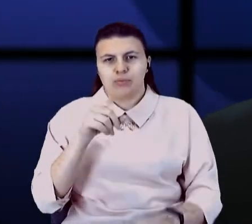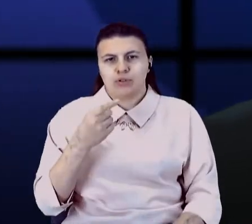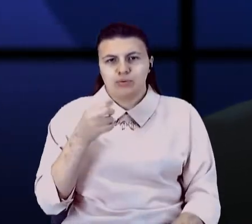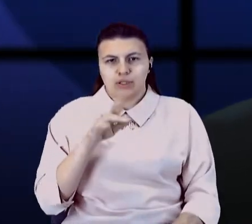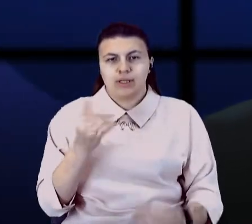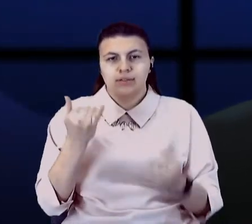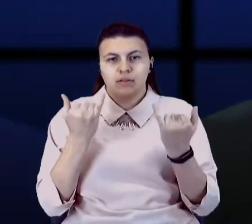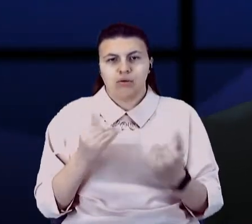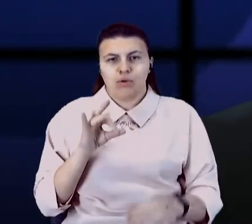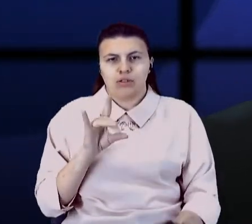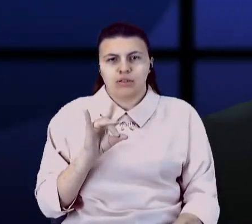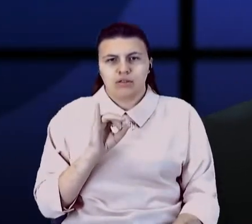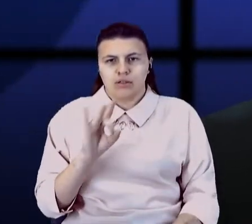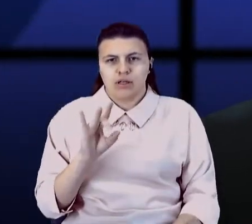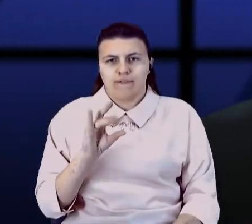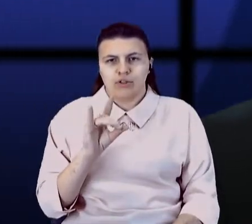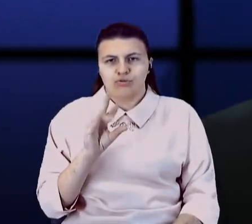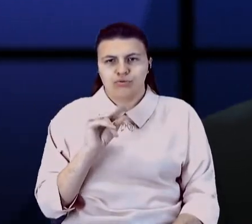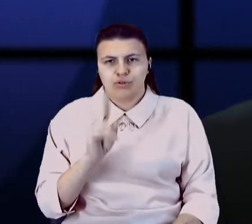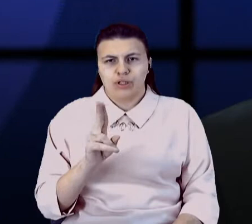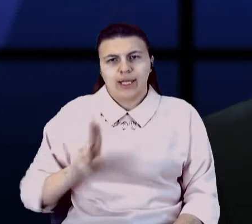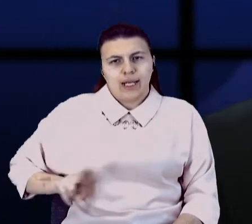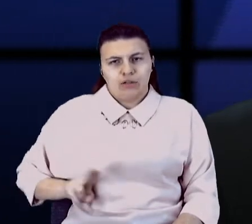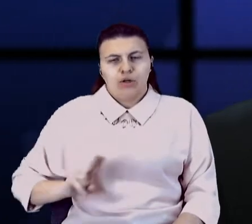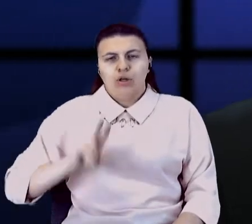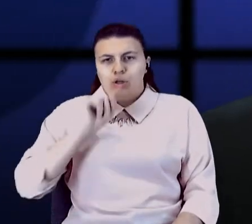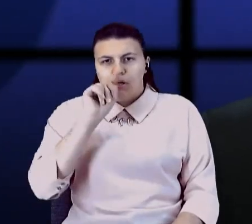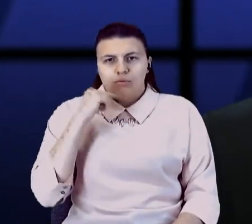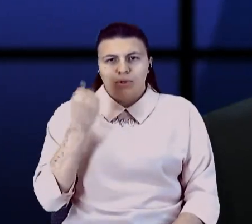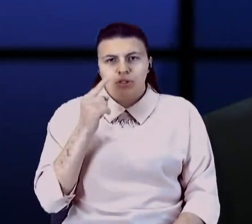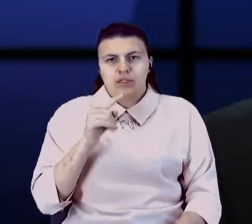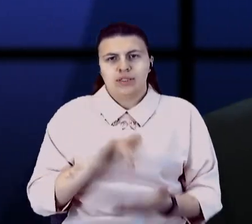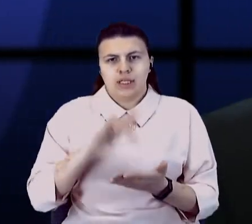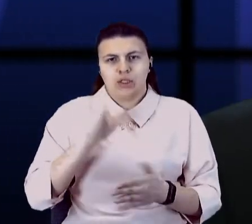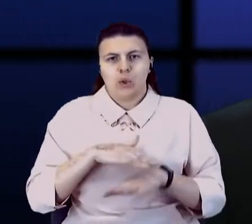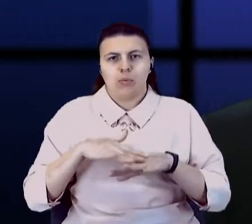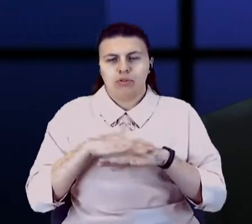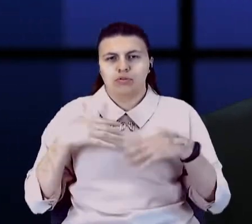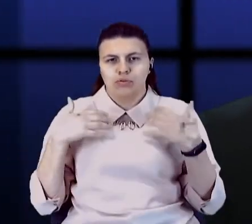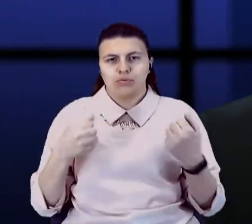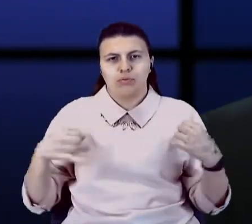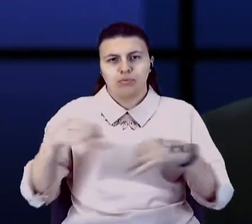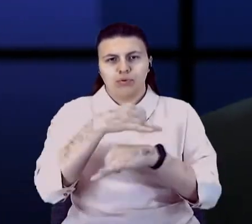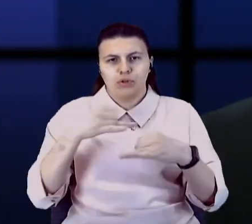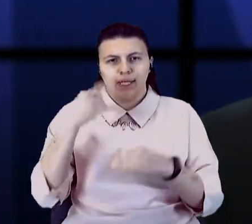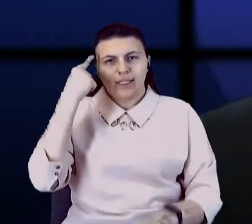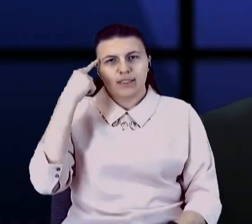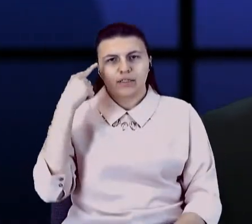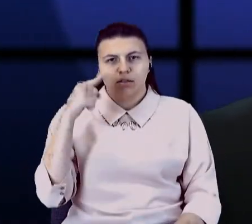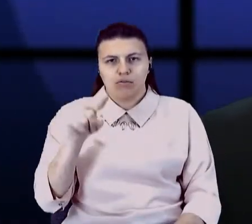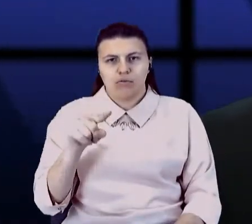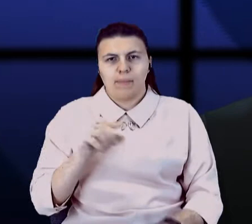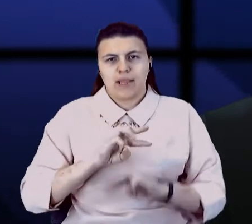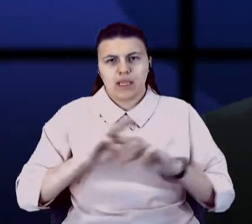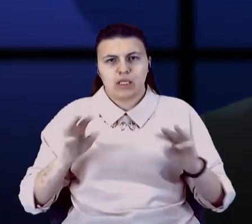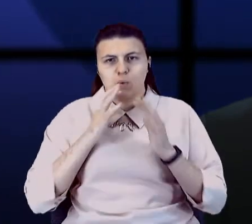Олександром Іванчуком, директором Луганського обласного центру громадського здоров'я, обговорюємо ініціативу Міністерства охорони здоров